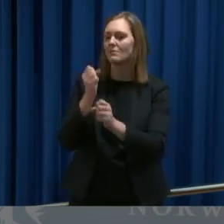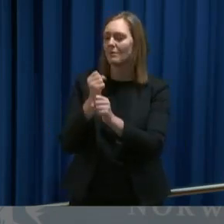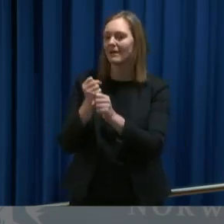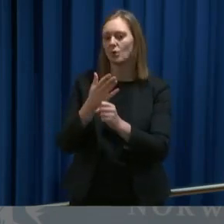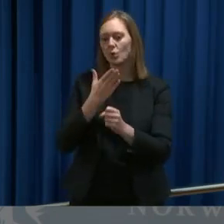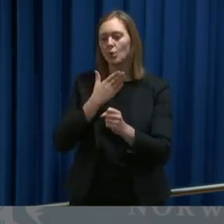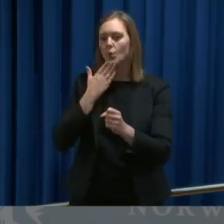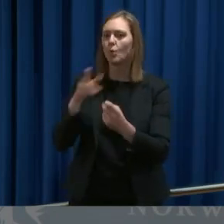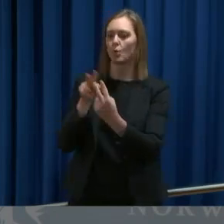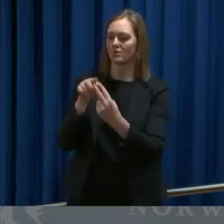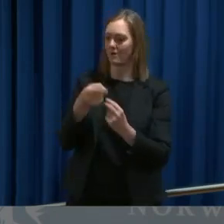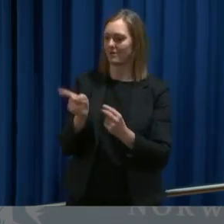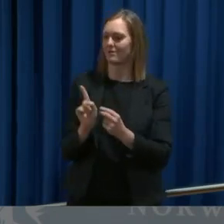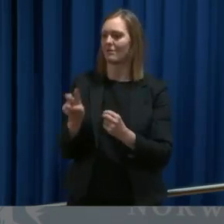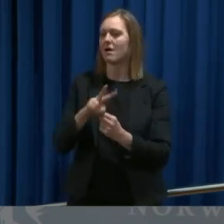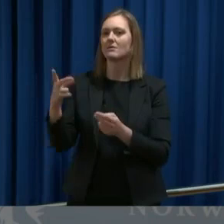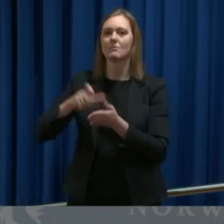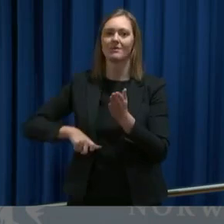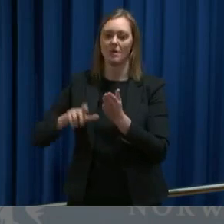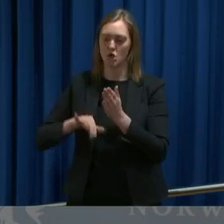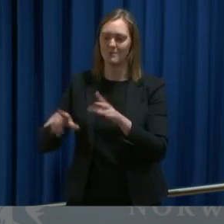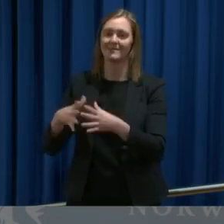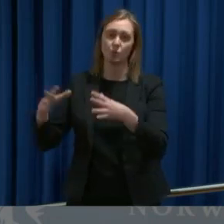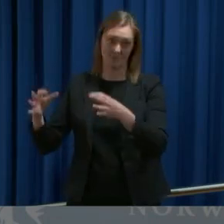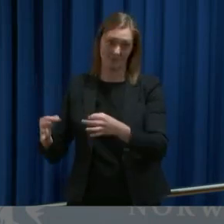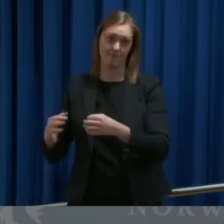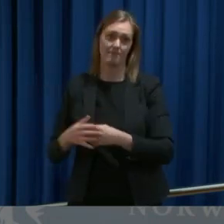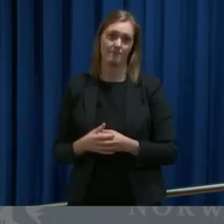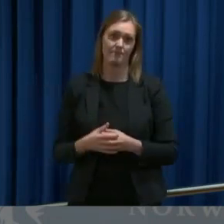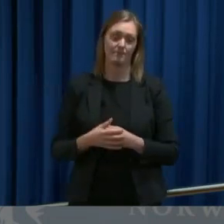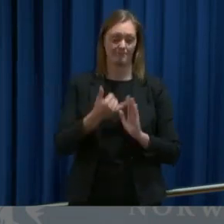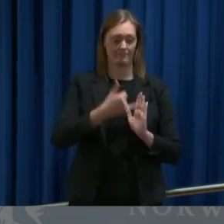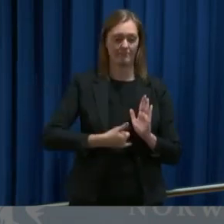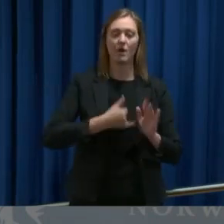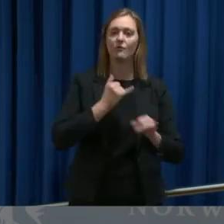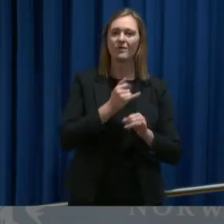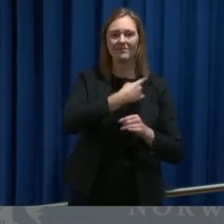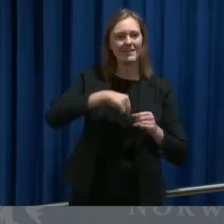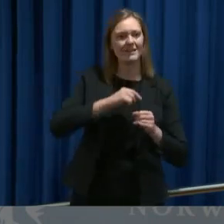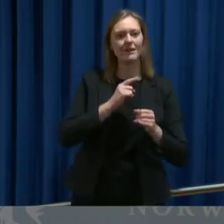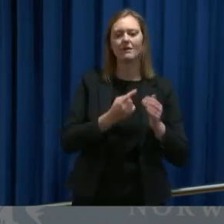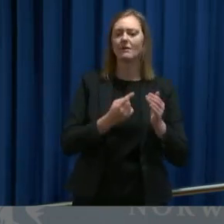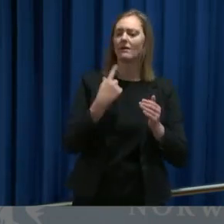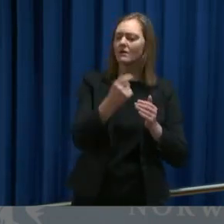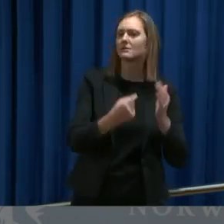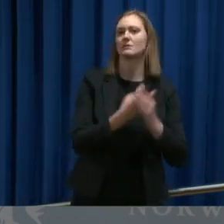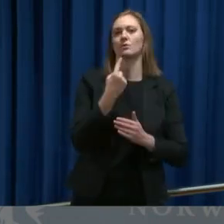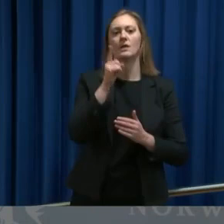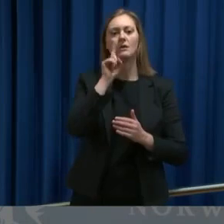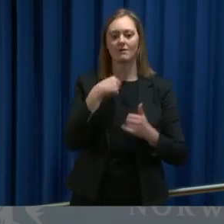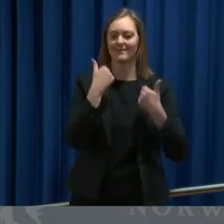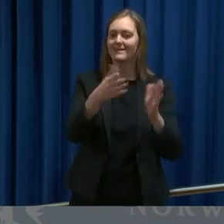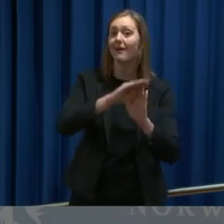god kontakt med partiene i Stortinget. Dette handler altså om hvordan vi raskest mulig skal kunne gi